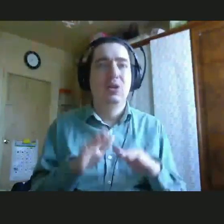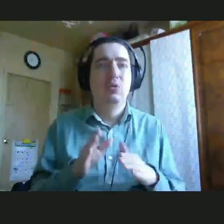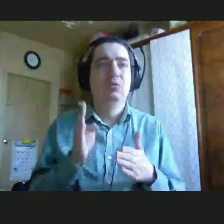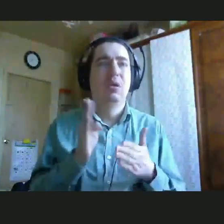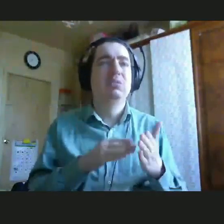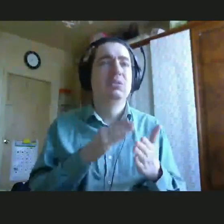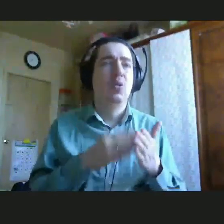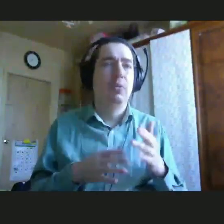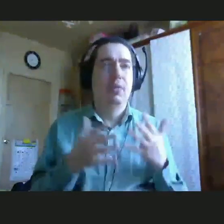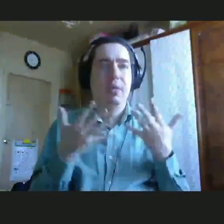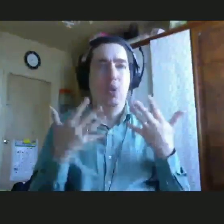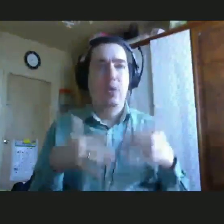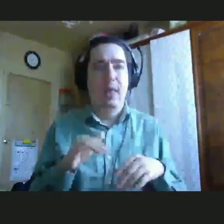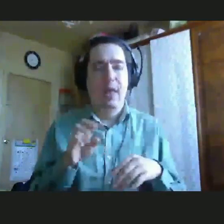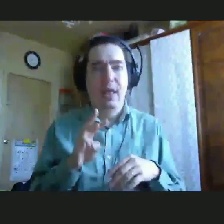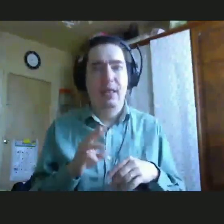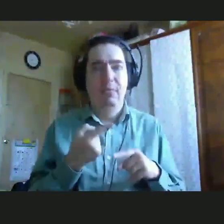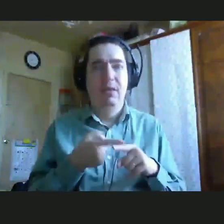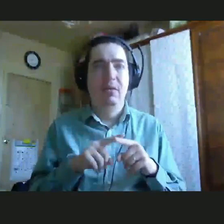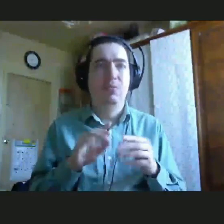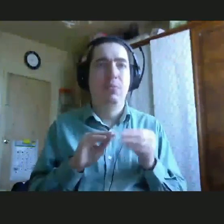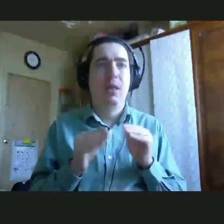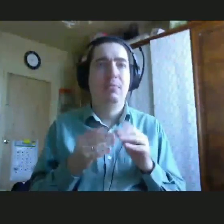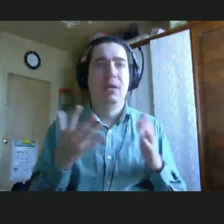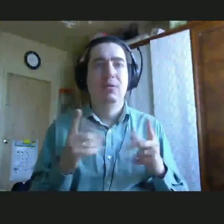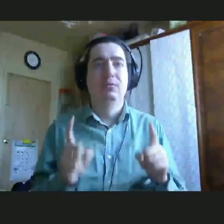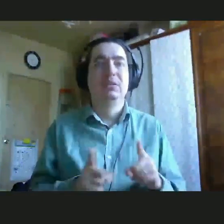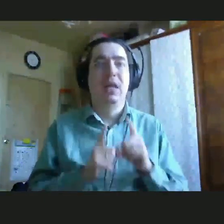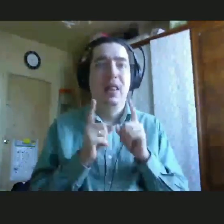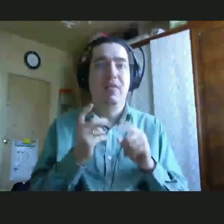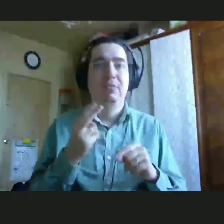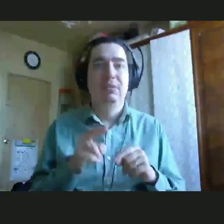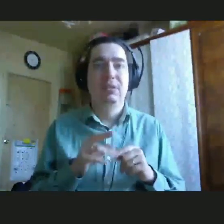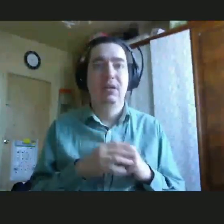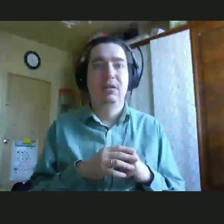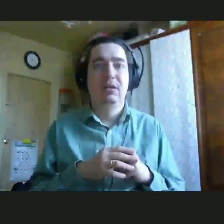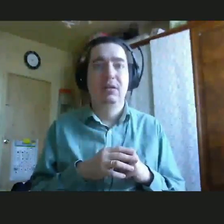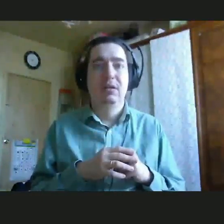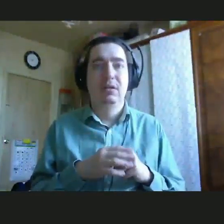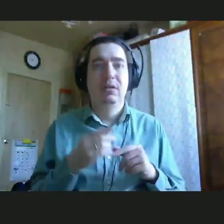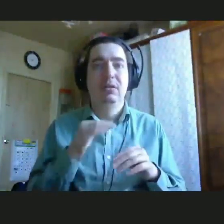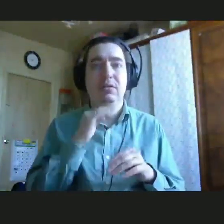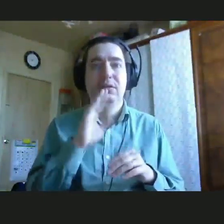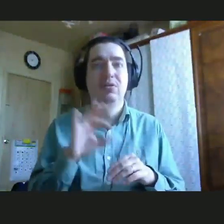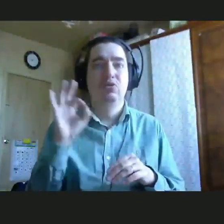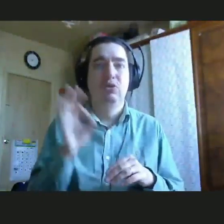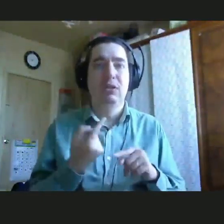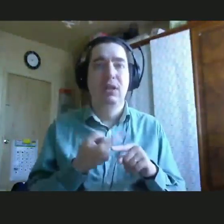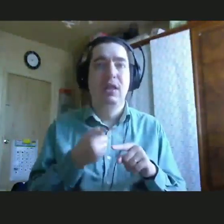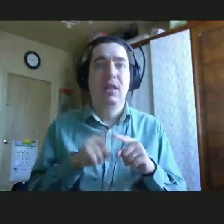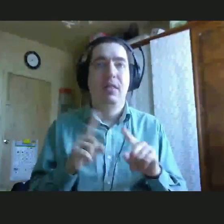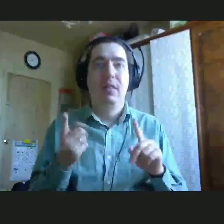потерянным. Третья проблема, которая есть, с которой мы сталкиваемся достаточно часто, это, наоборот,